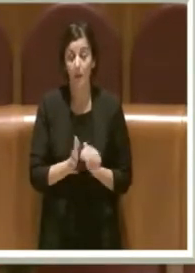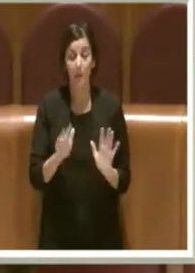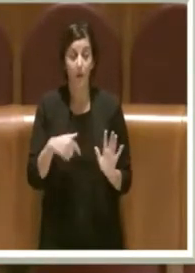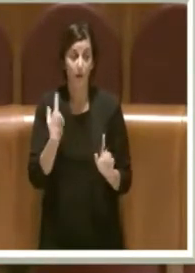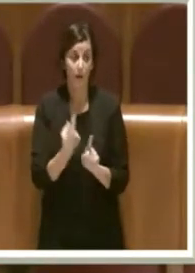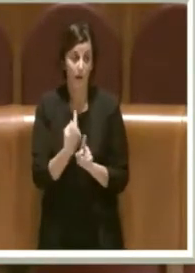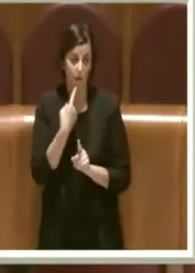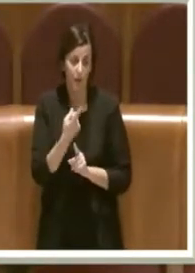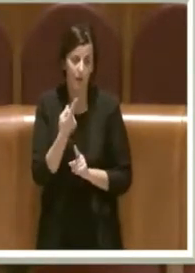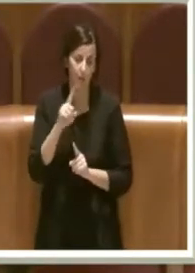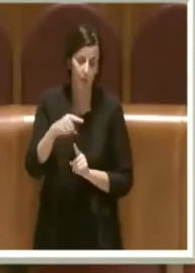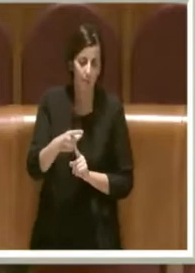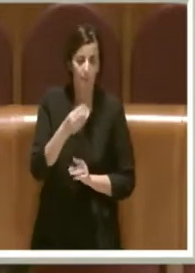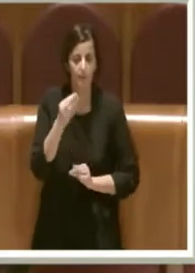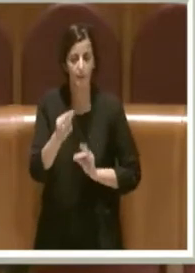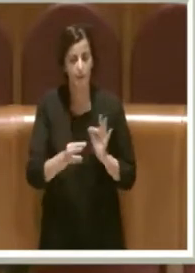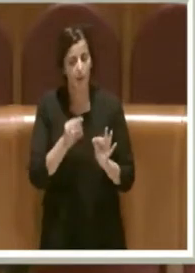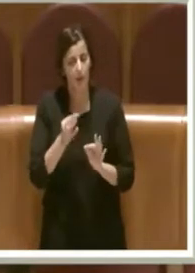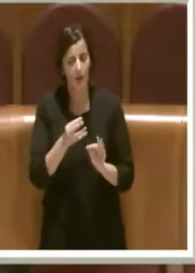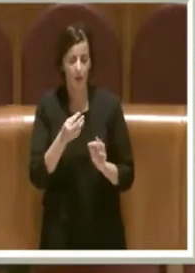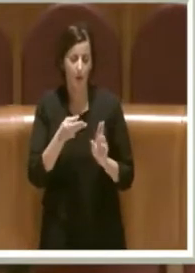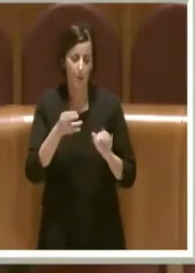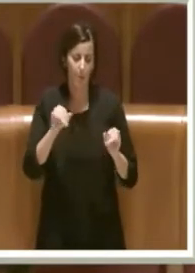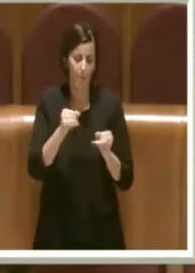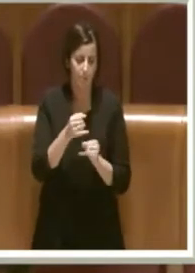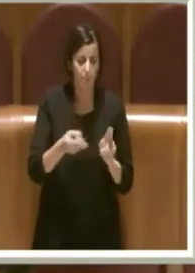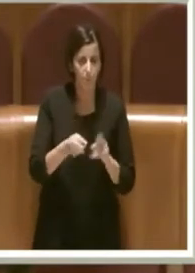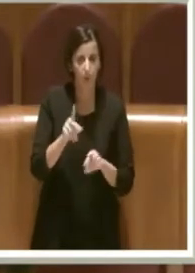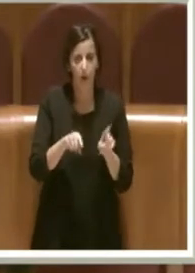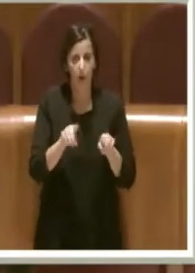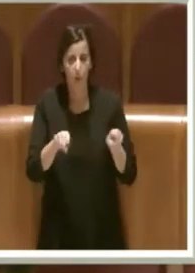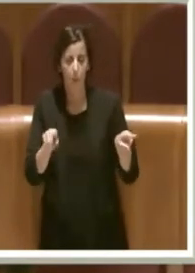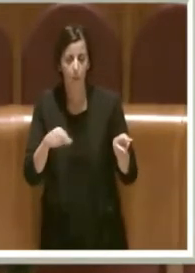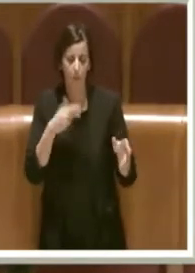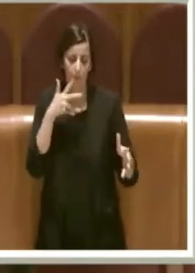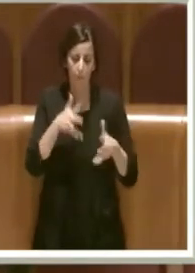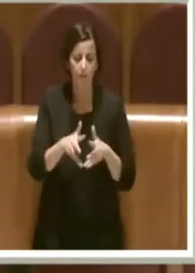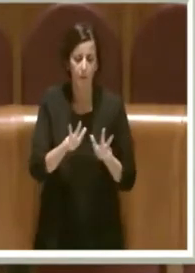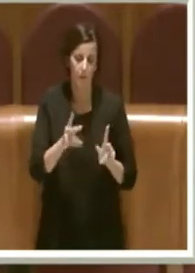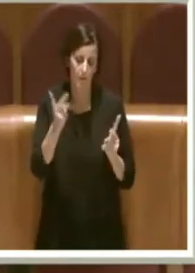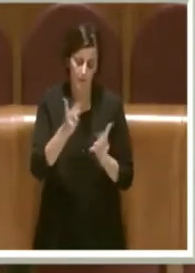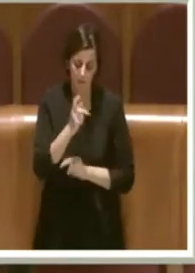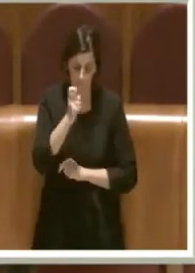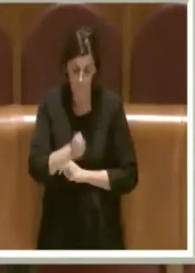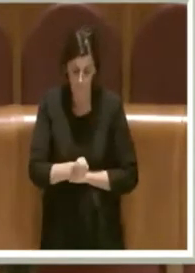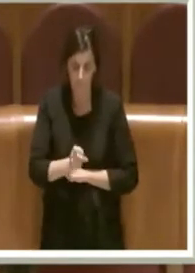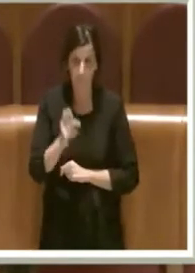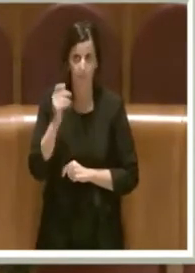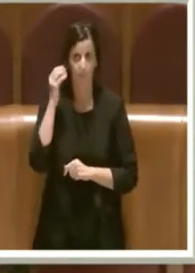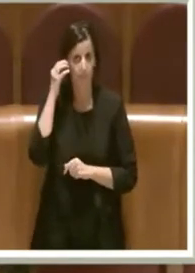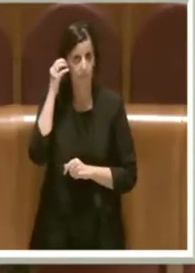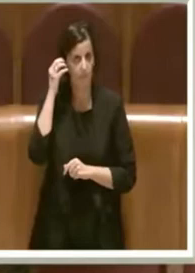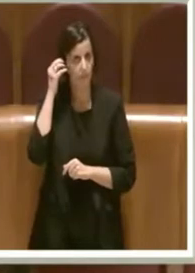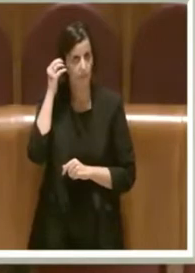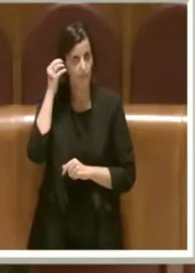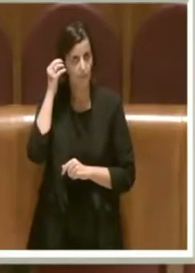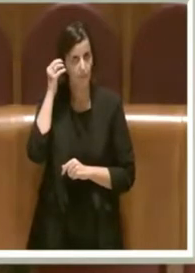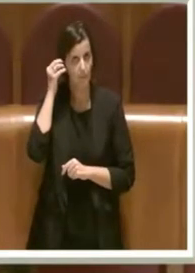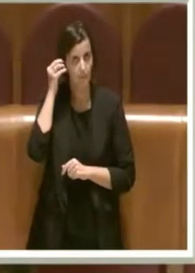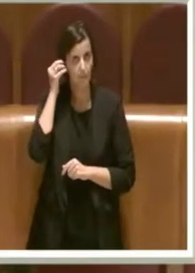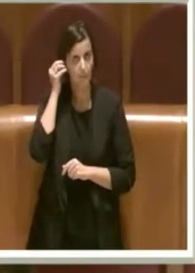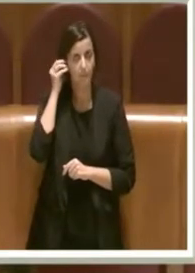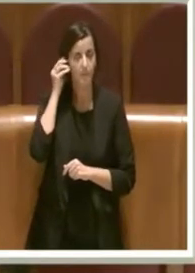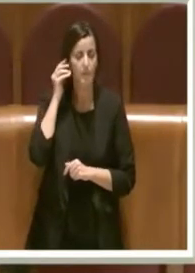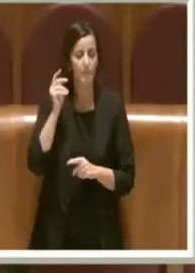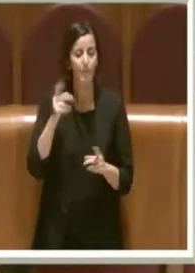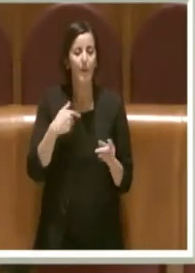spiegato giustamente in modo più attento alcuni passaggi e questo glielo riconosco sicuramente. Parla della